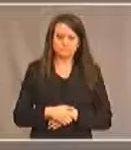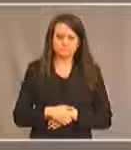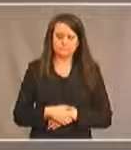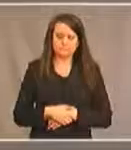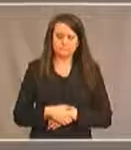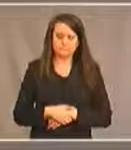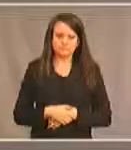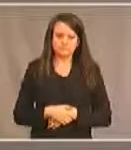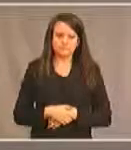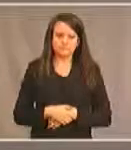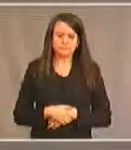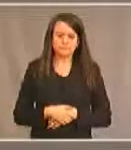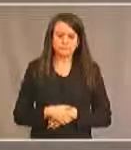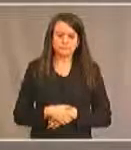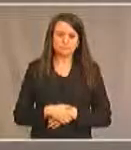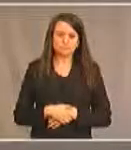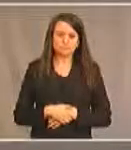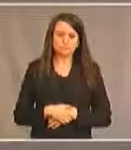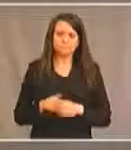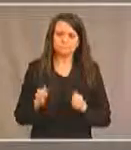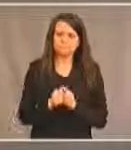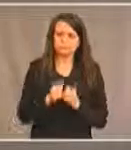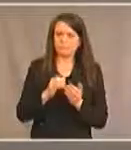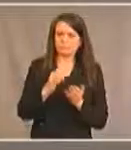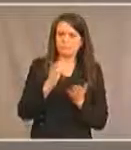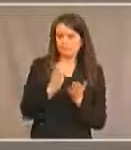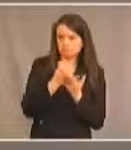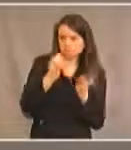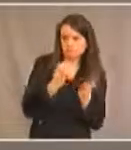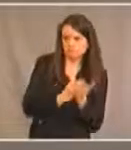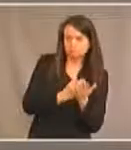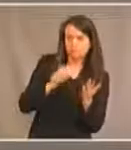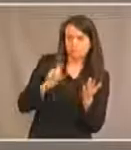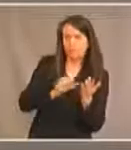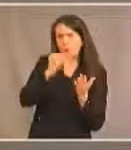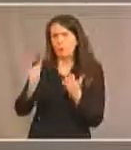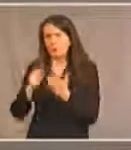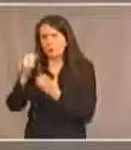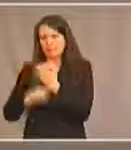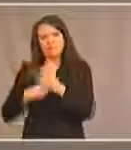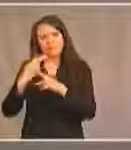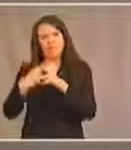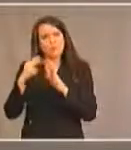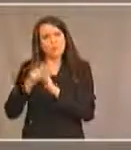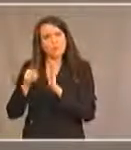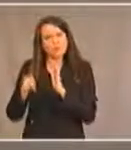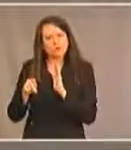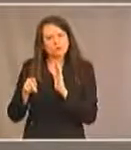et avec cette convention, il y un autre traité qui s'intitule le protocole